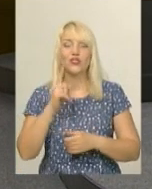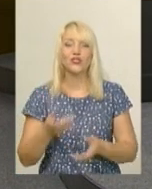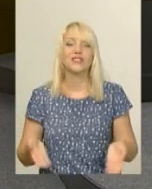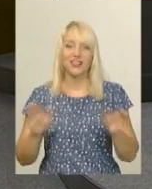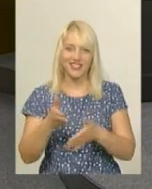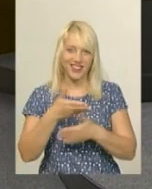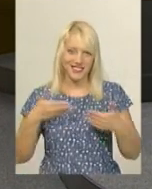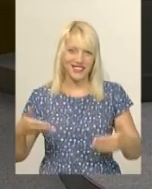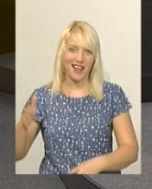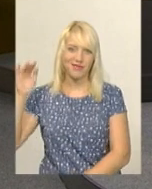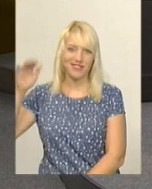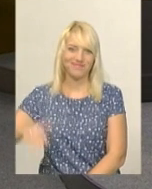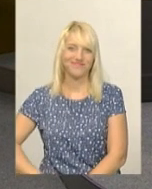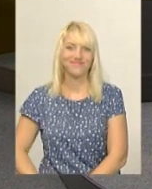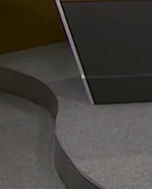залишаєтесь з нами.